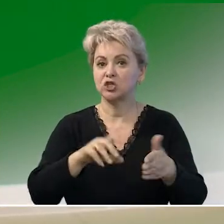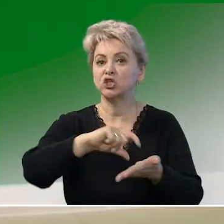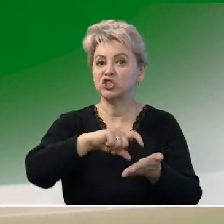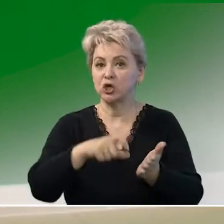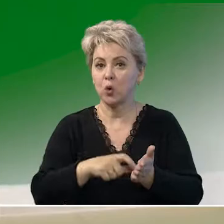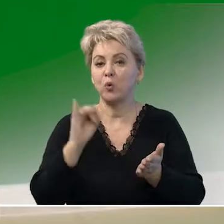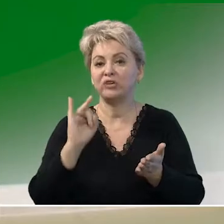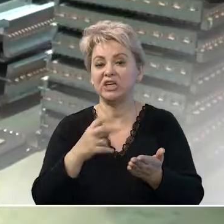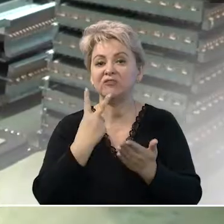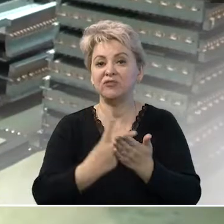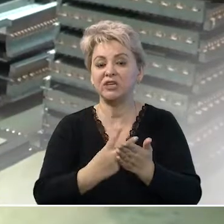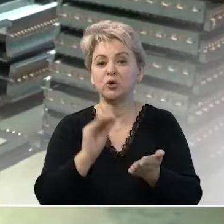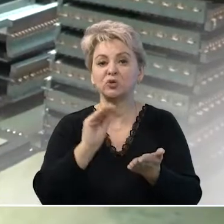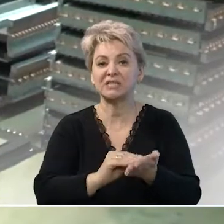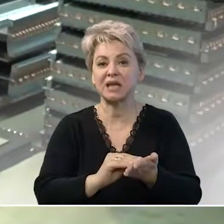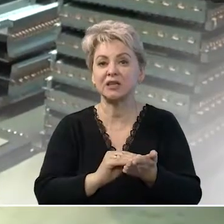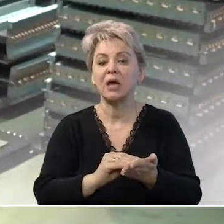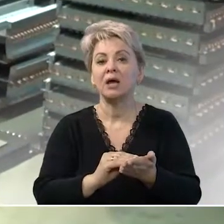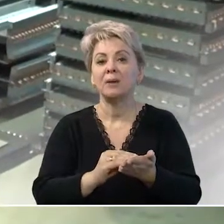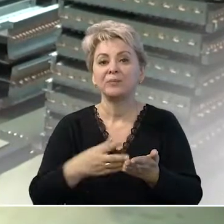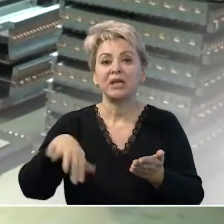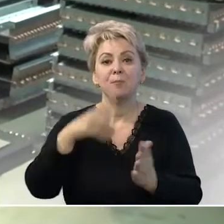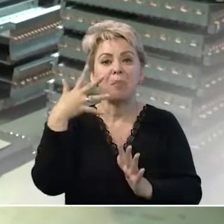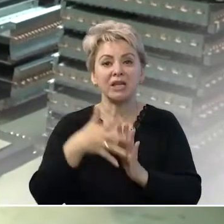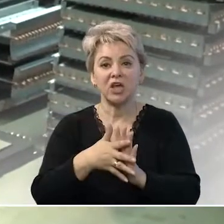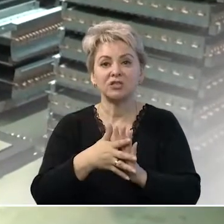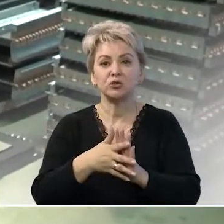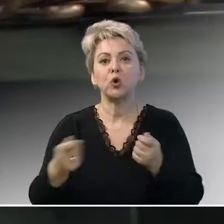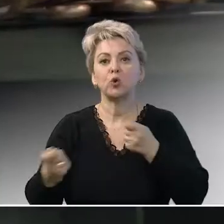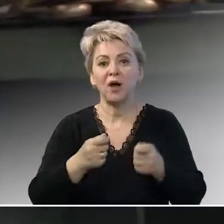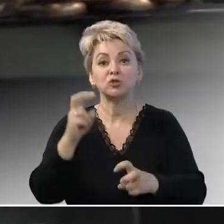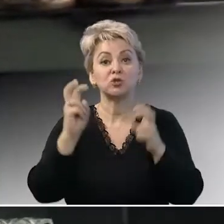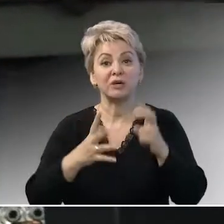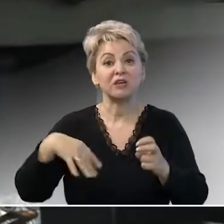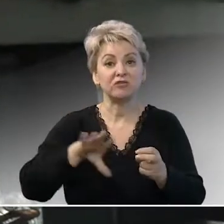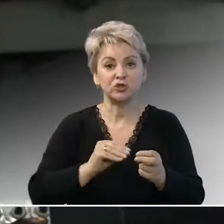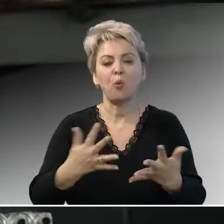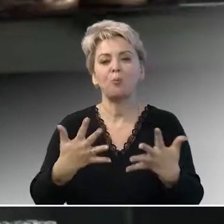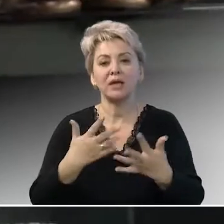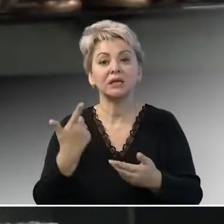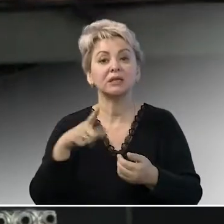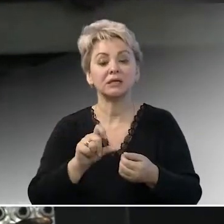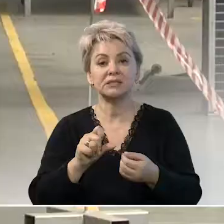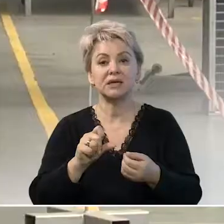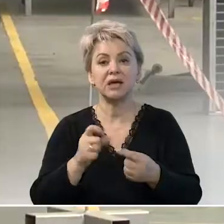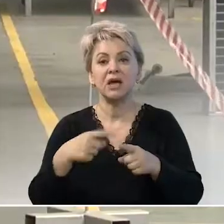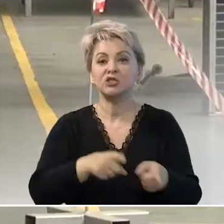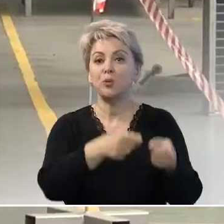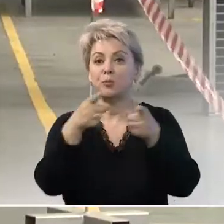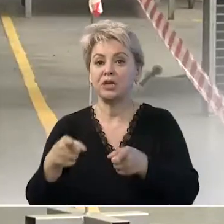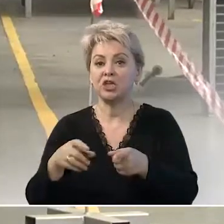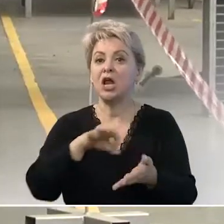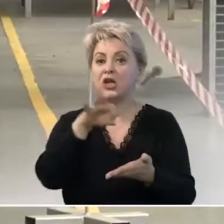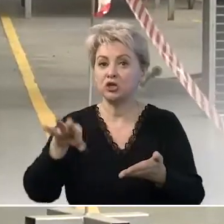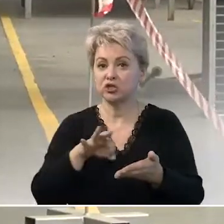цехов. И видим, становится зрим и понятен руководством предприятия. И понятно, где эти перемещения